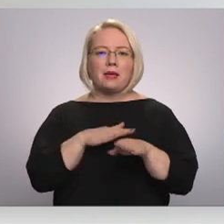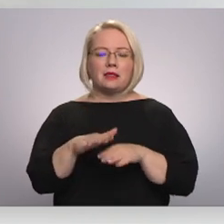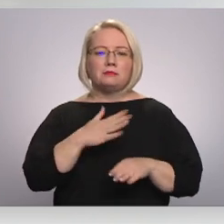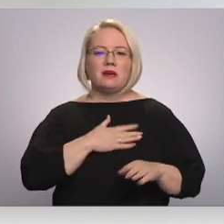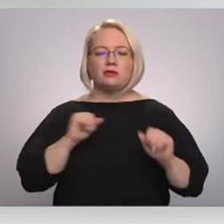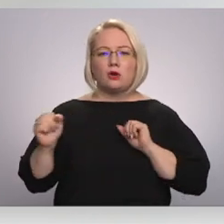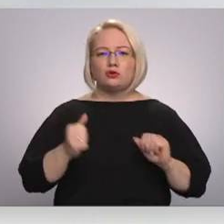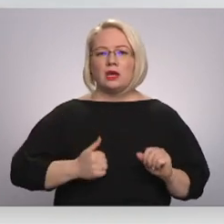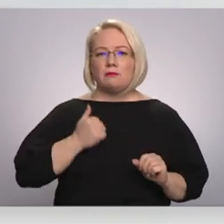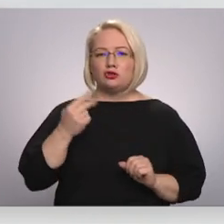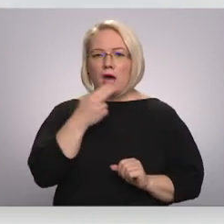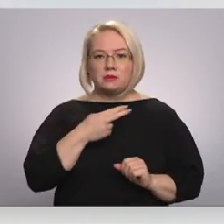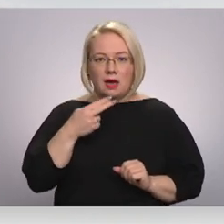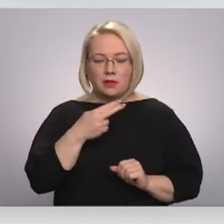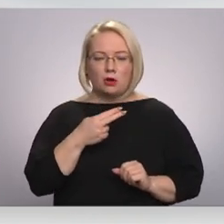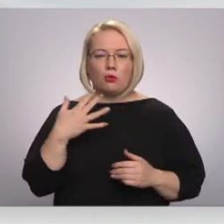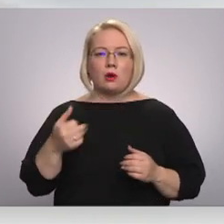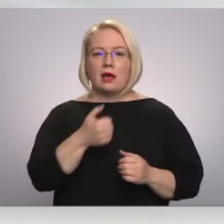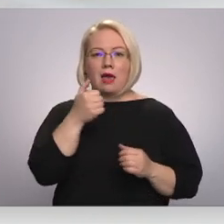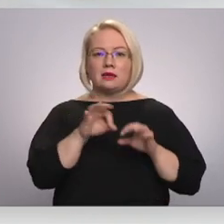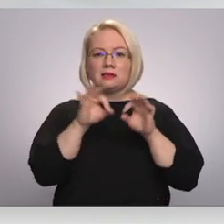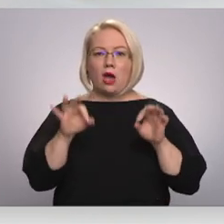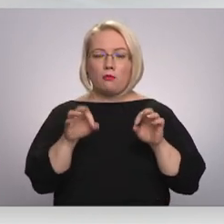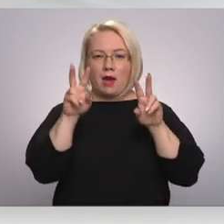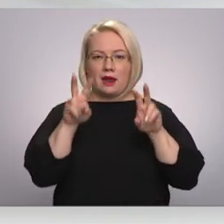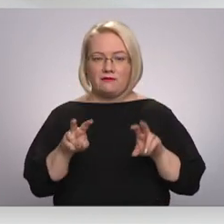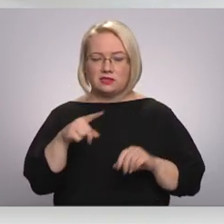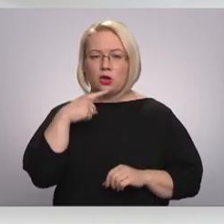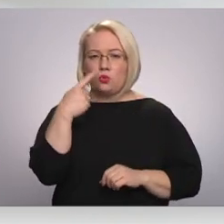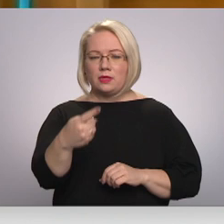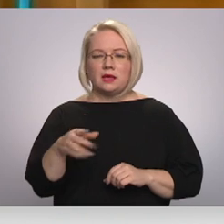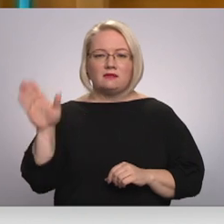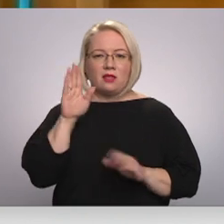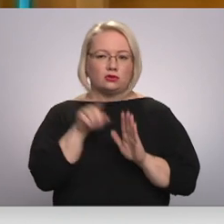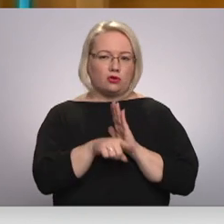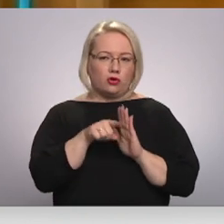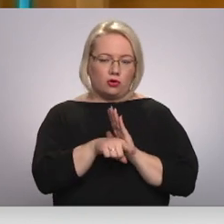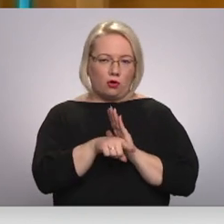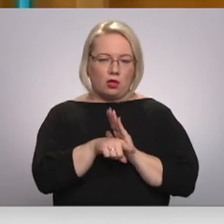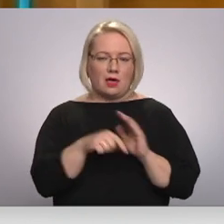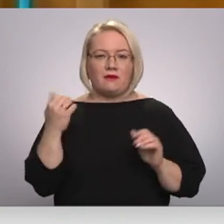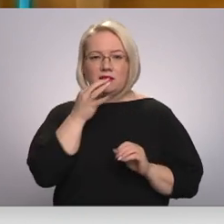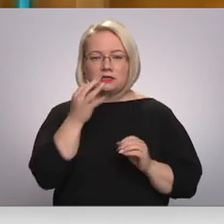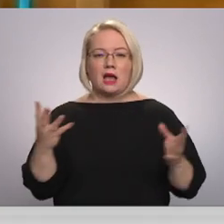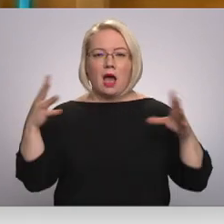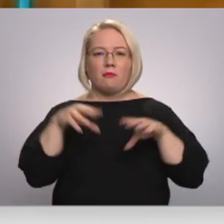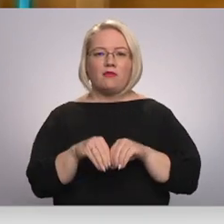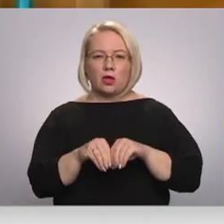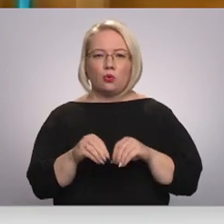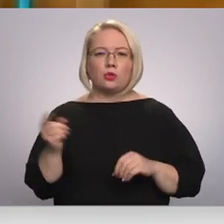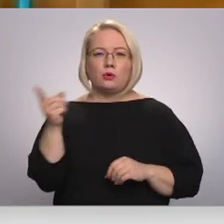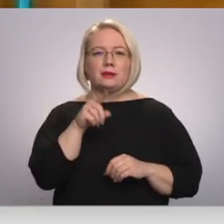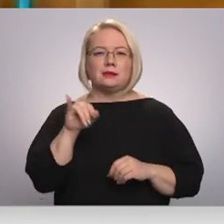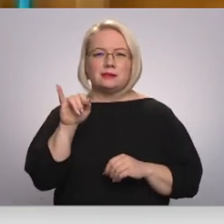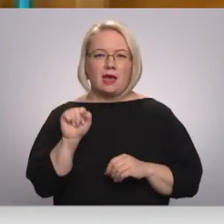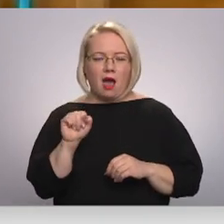īpašumu apsaimniekošanā, uz kurām gada sākumā revīzijā norādīja valsts kontrole. Apienojot kapitālas sabiedrības, mēs